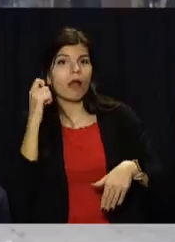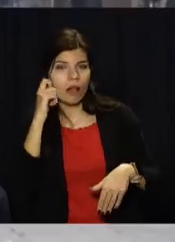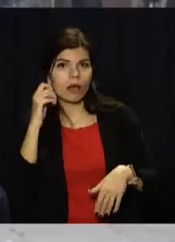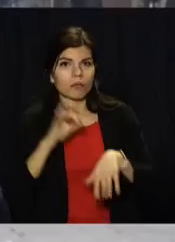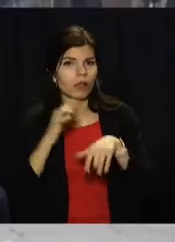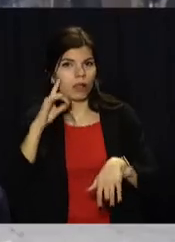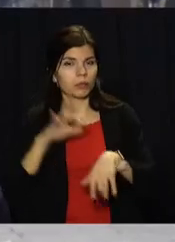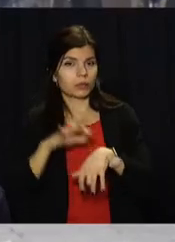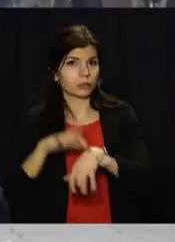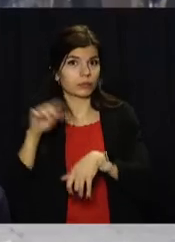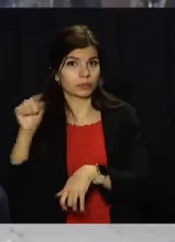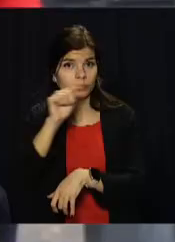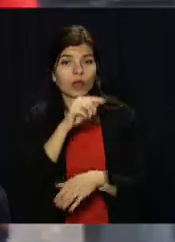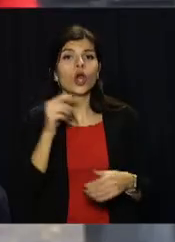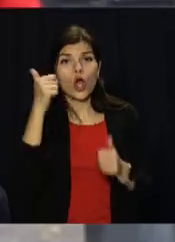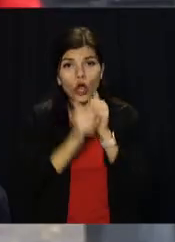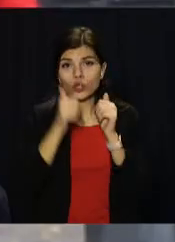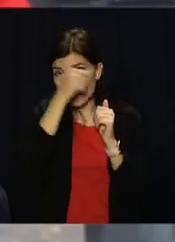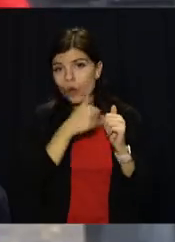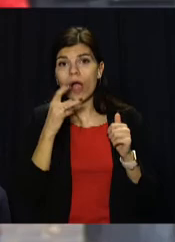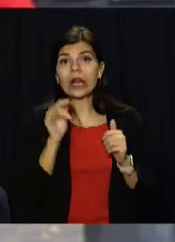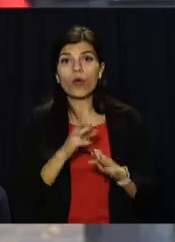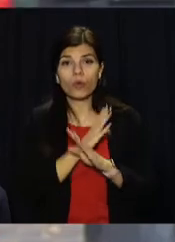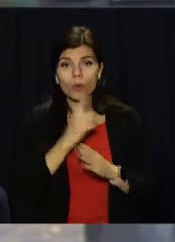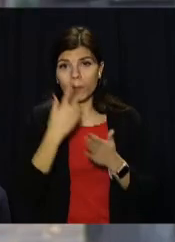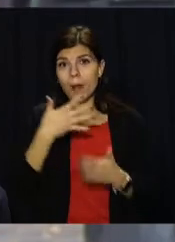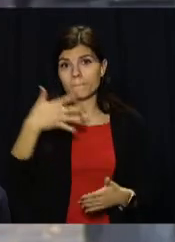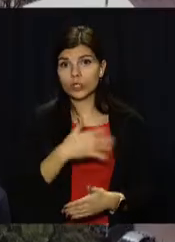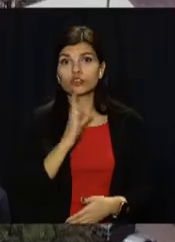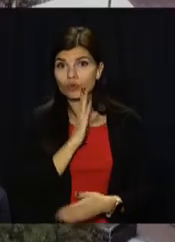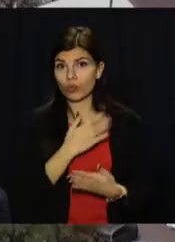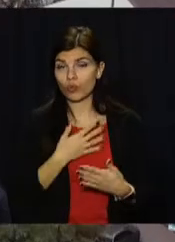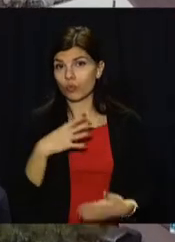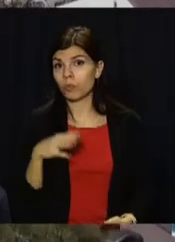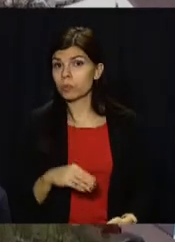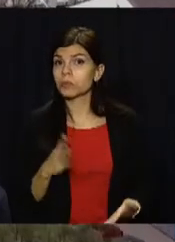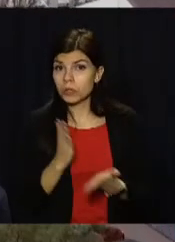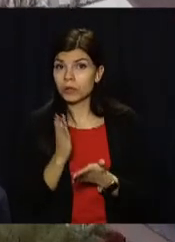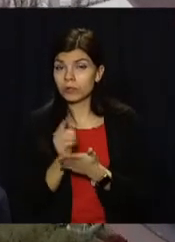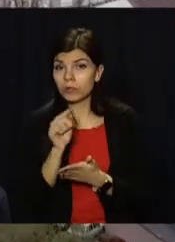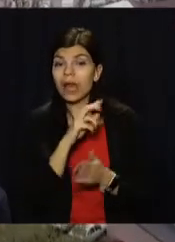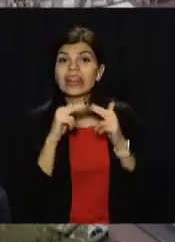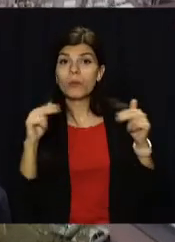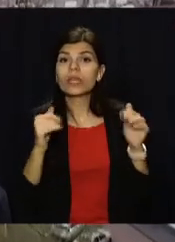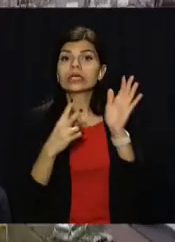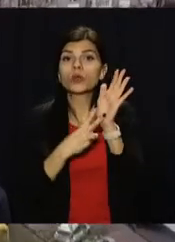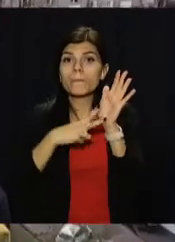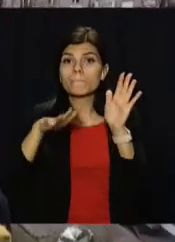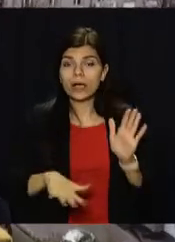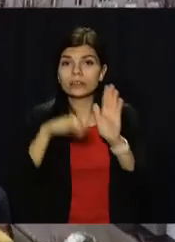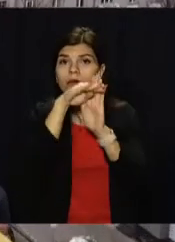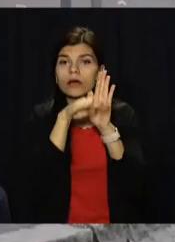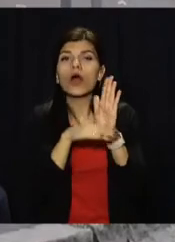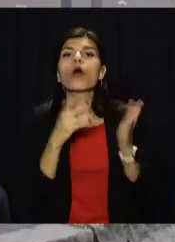Ежегодно від рака умерюють порядка 5,5 тисячі жінки. Дніпропетровщина на сьомому місці в Україні за рівнем